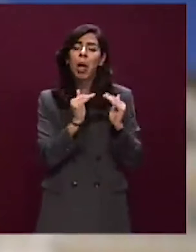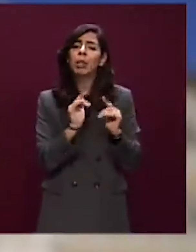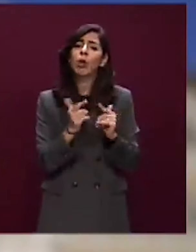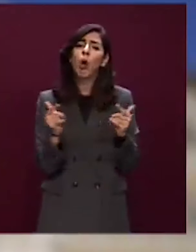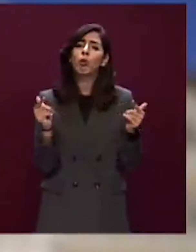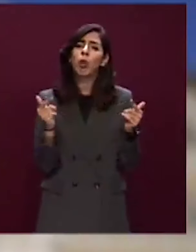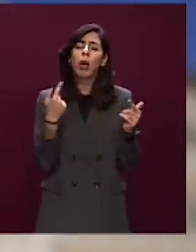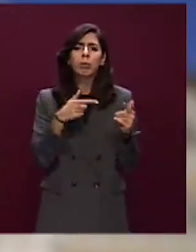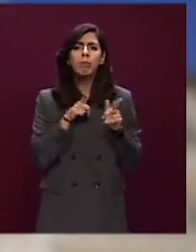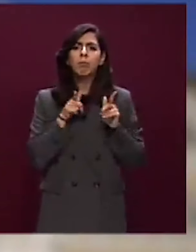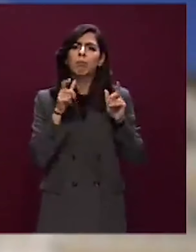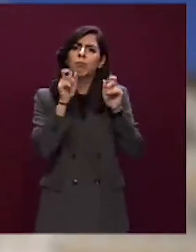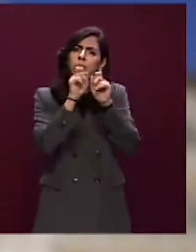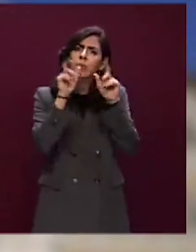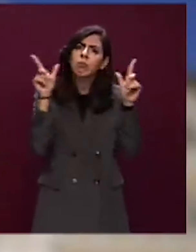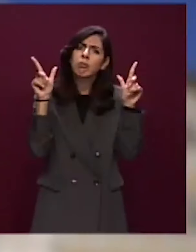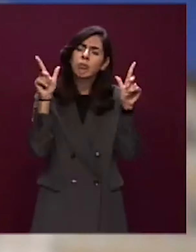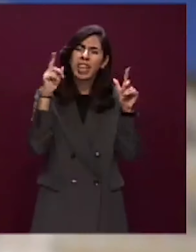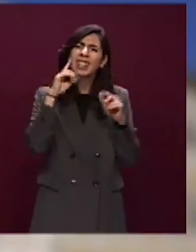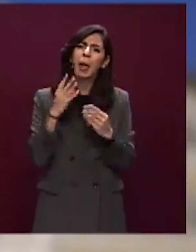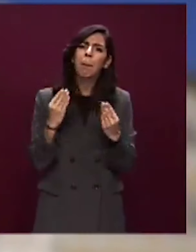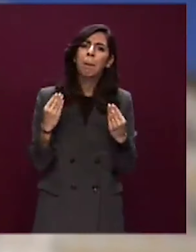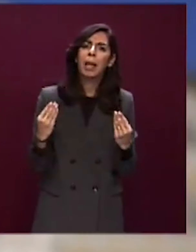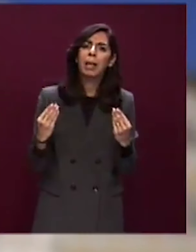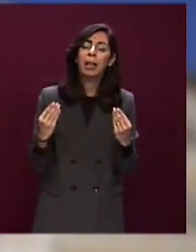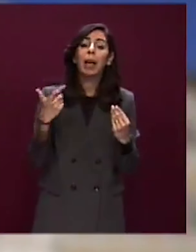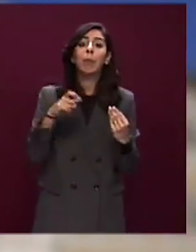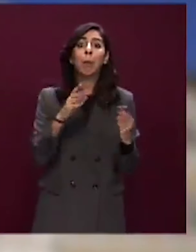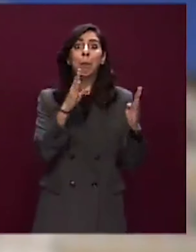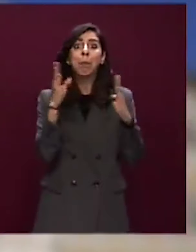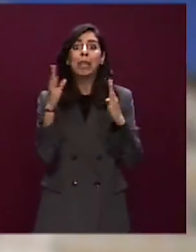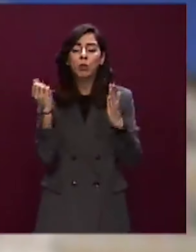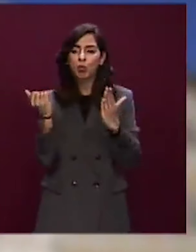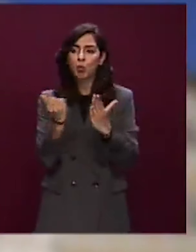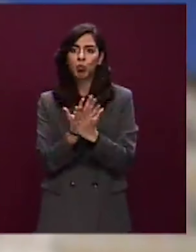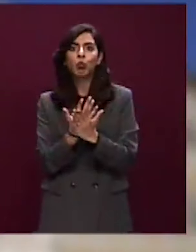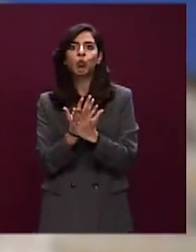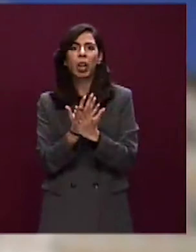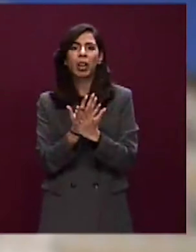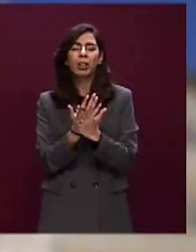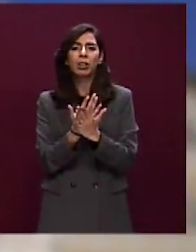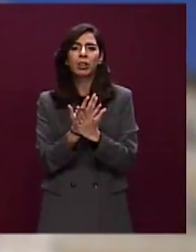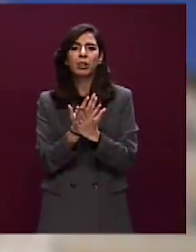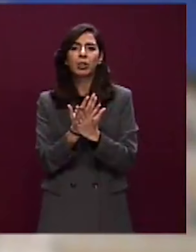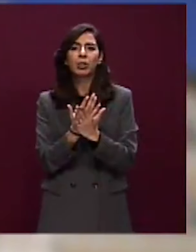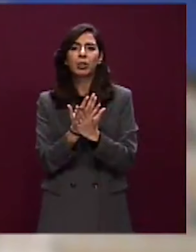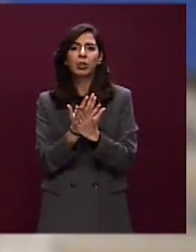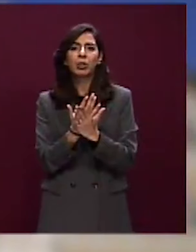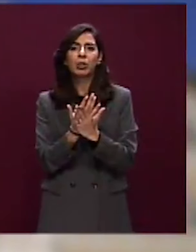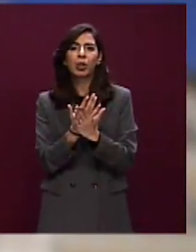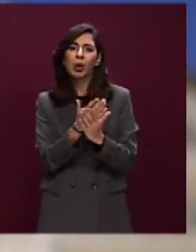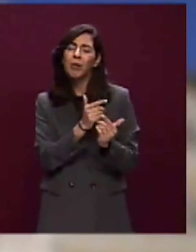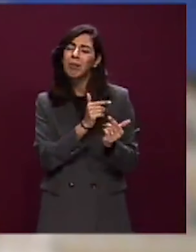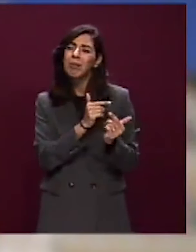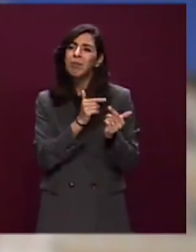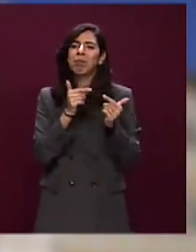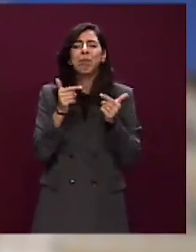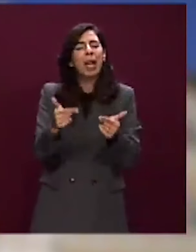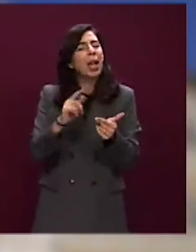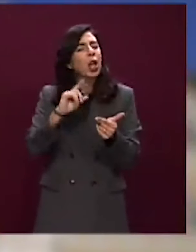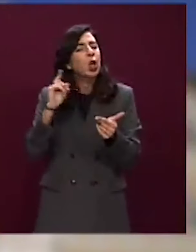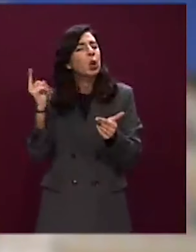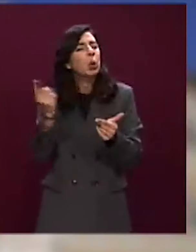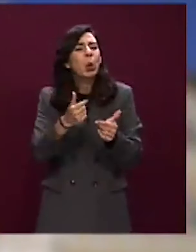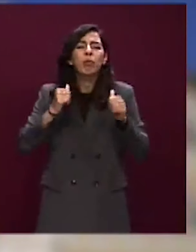sapete perché mi ha stupito? Perché i fatti di Pisa hanno colpito tutte le cittadine, tutti i cittadini italiani, a